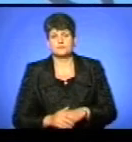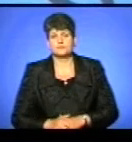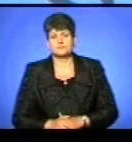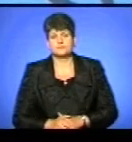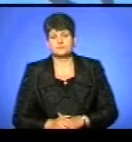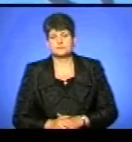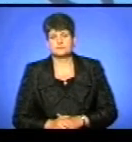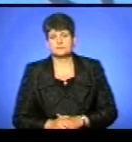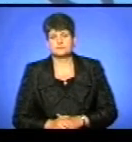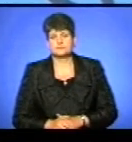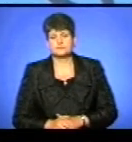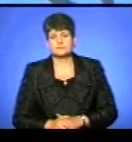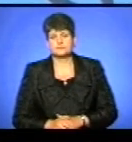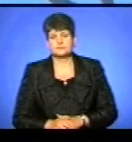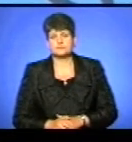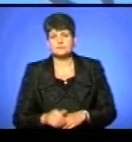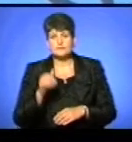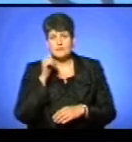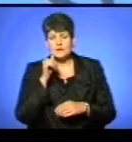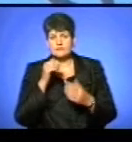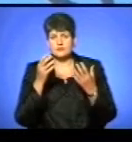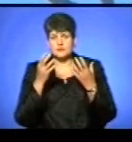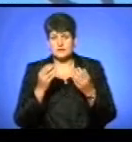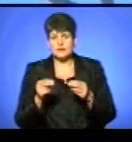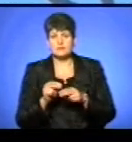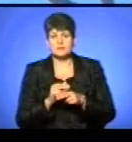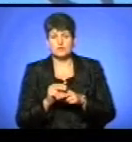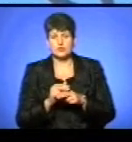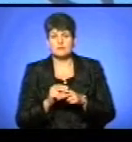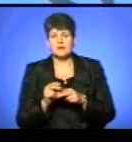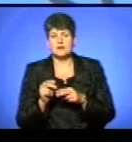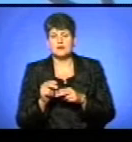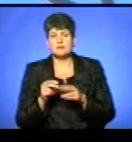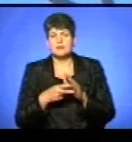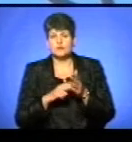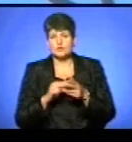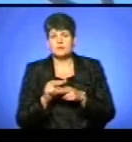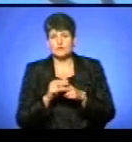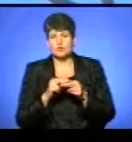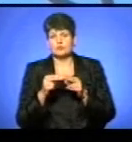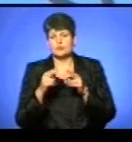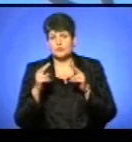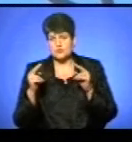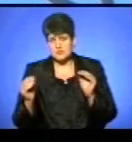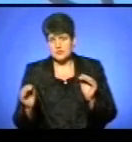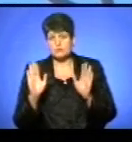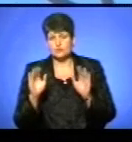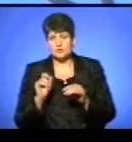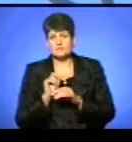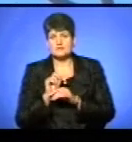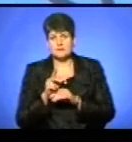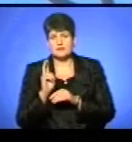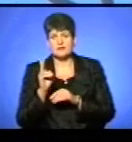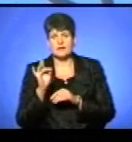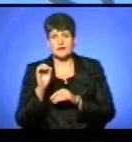На завтрашній день плануємо ремонт моста, тобто полаганого перила. Будемо замовляти крана